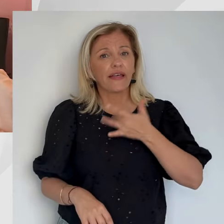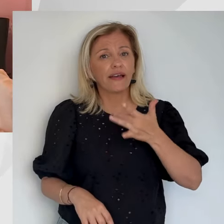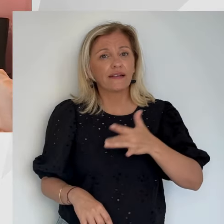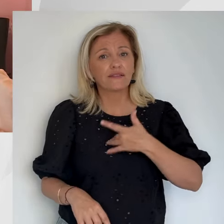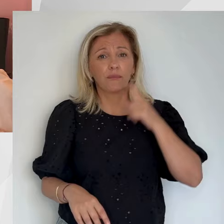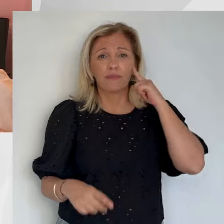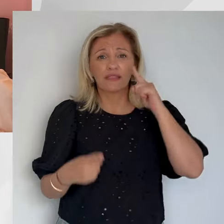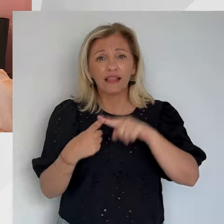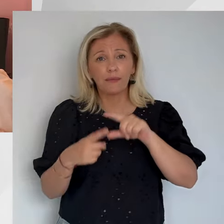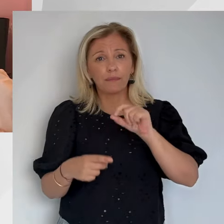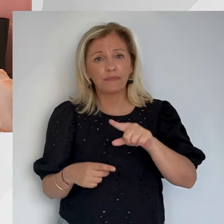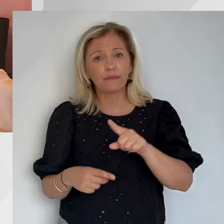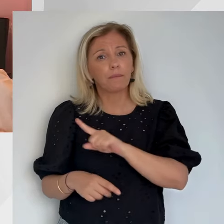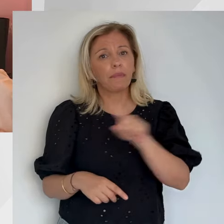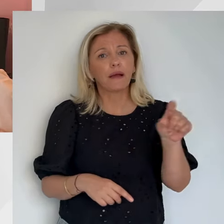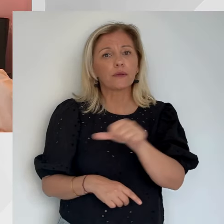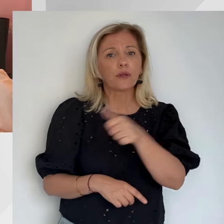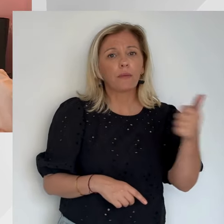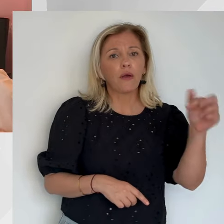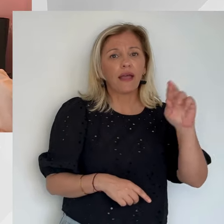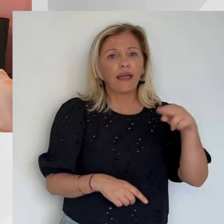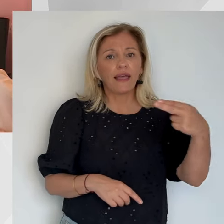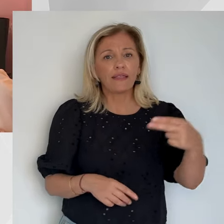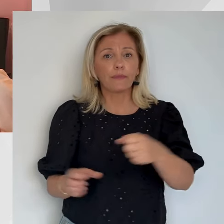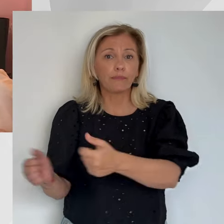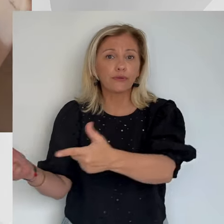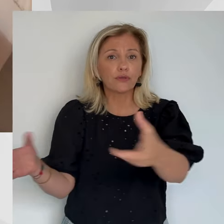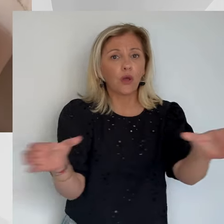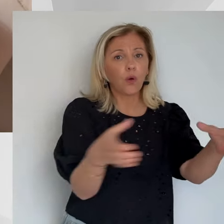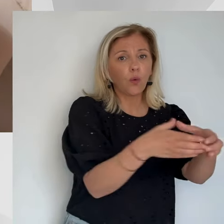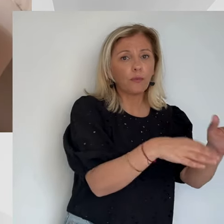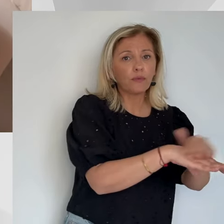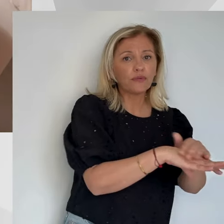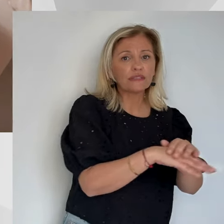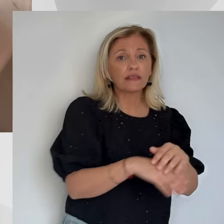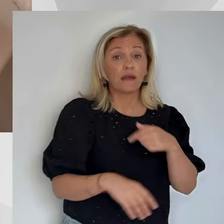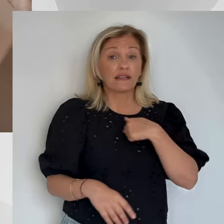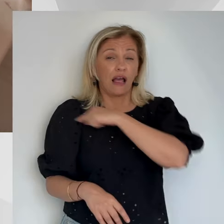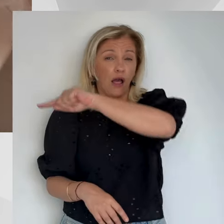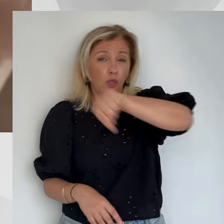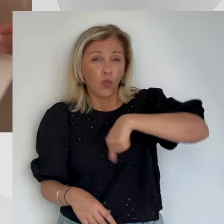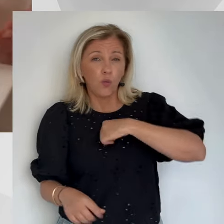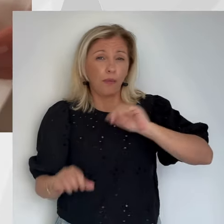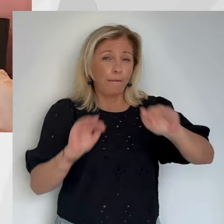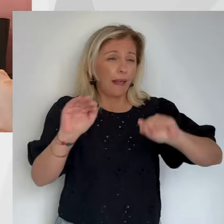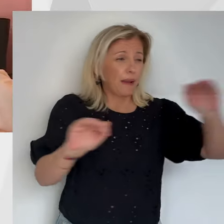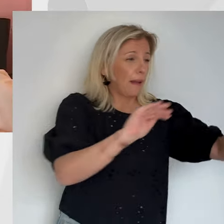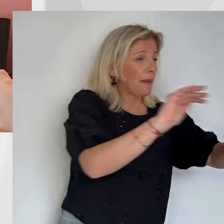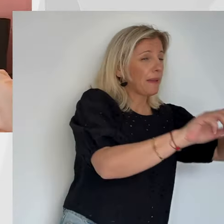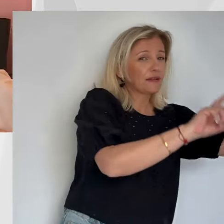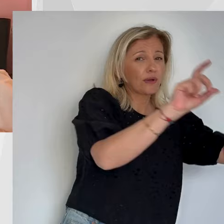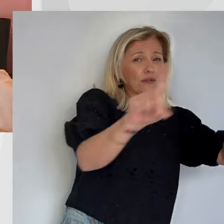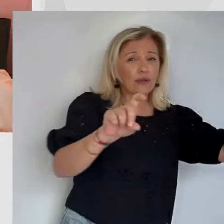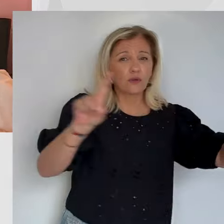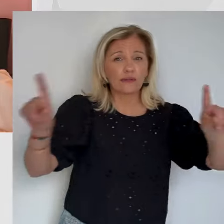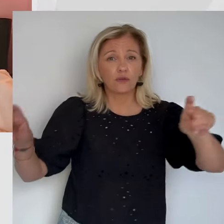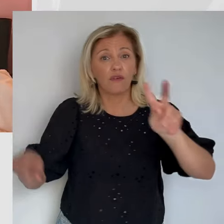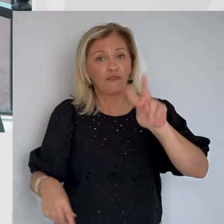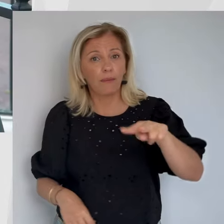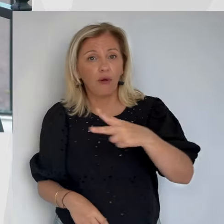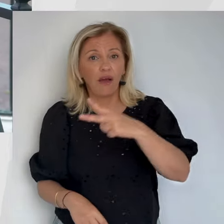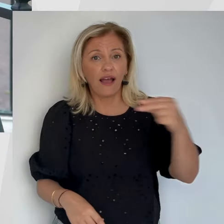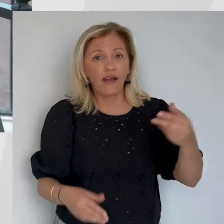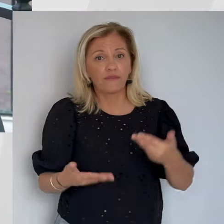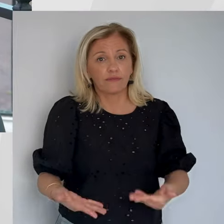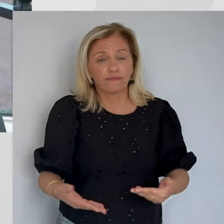sujets aussi graves. Et c'est là où je trouve que c'est juste, c'est à nous de les interpeller puisque ça ne les intéresse pas, ce qui est juste dramatique par contre.